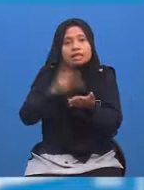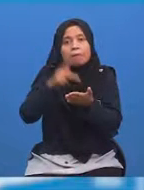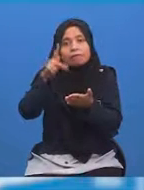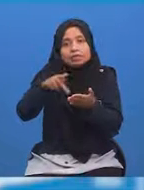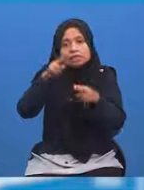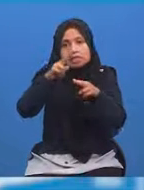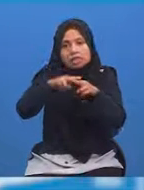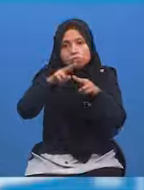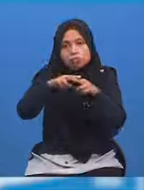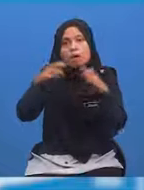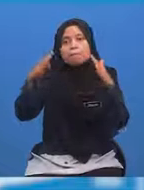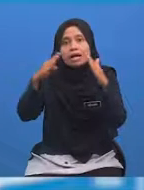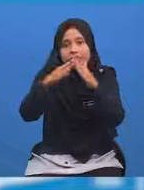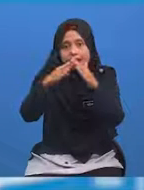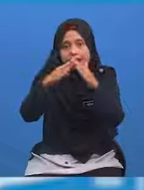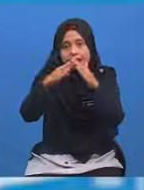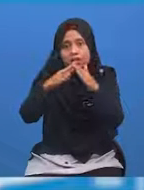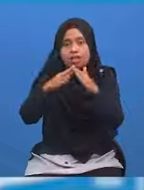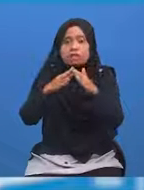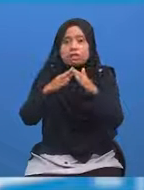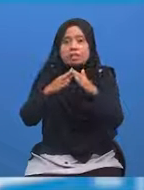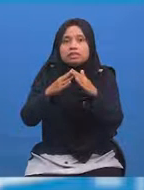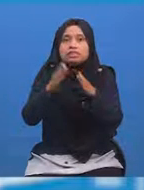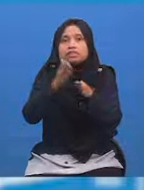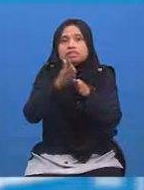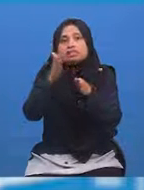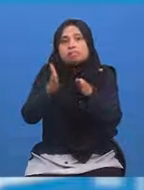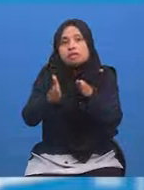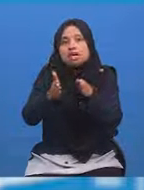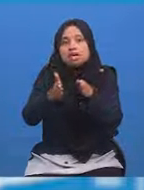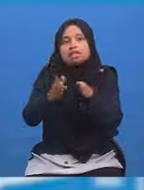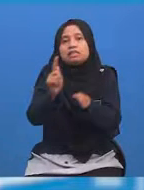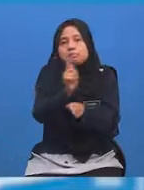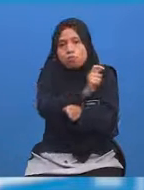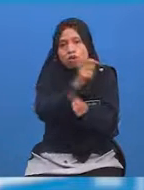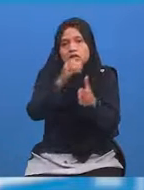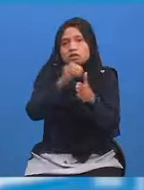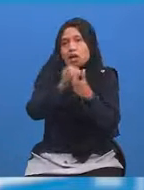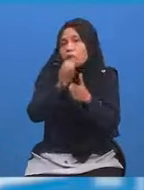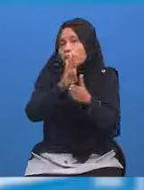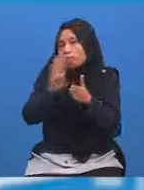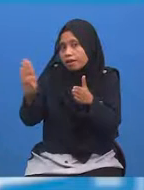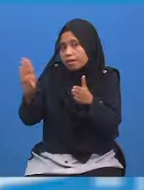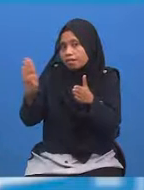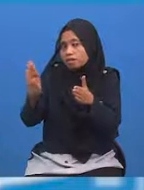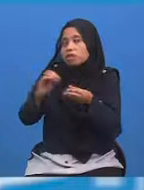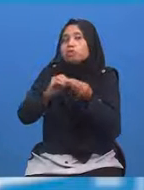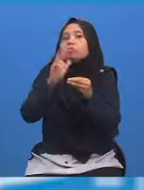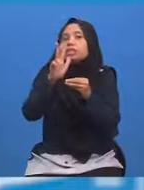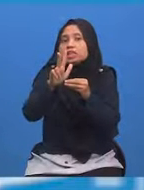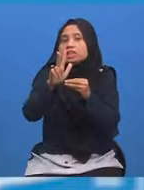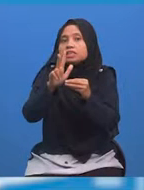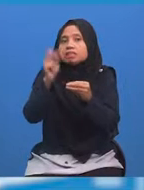kedudukan bandar-bandar tersebut Sama ada di sebelah timur Atau barat Ketiga